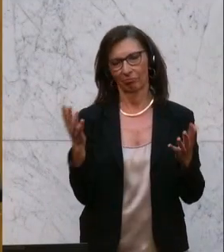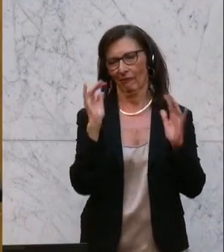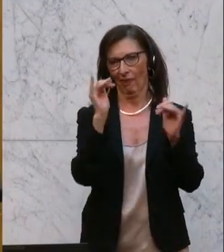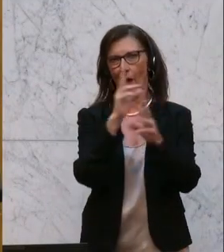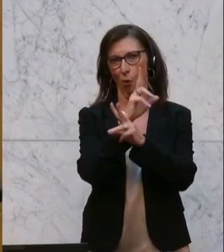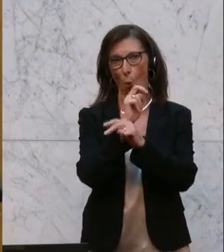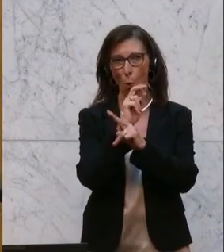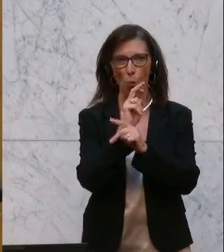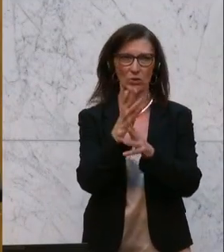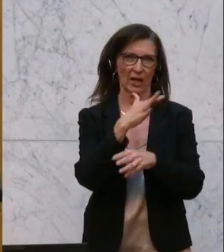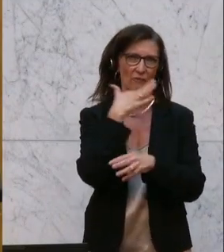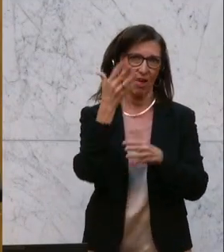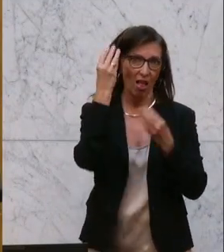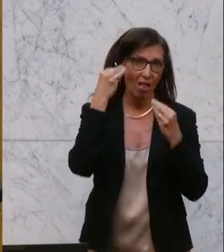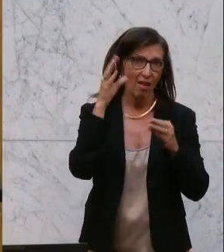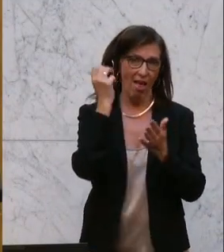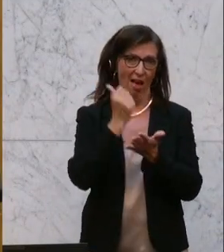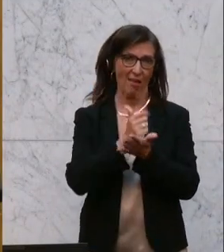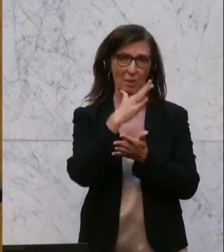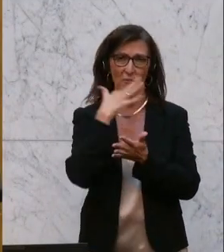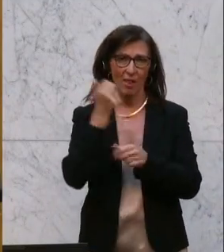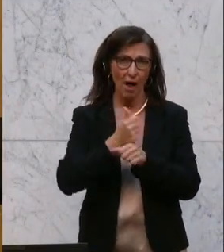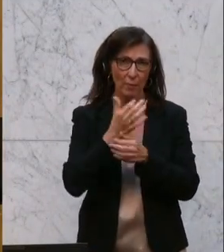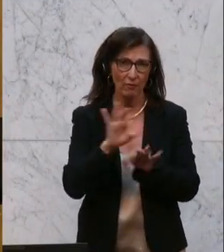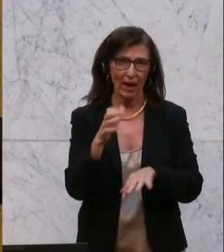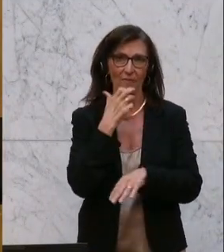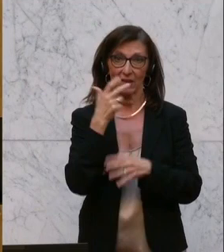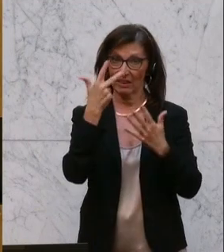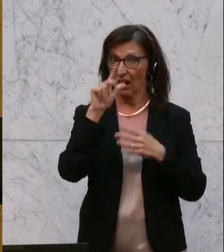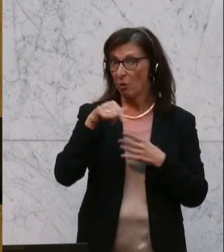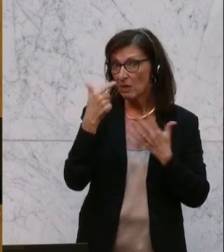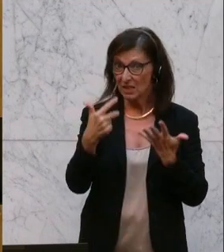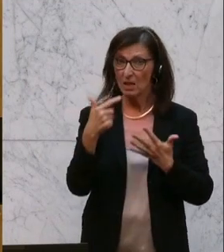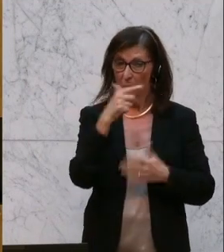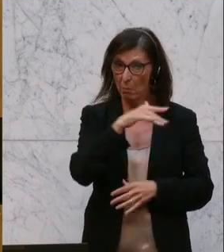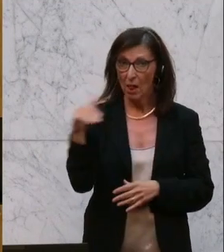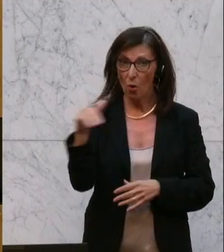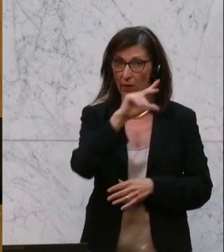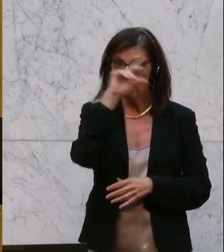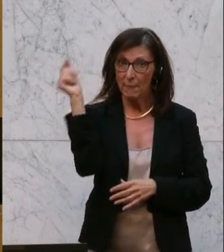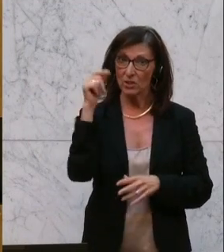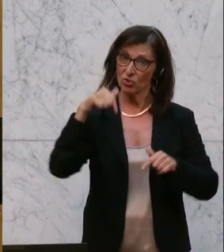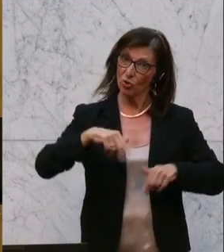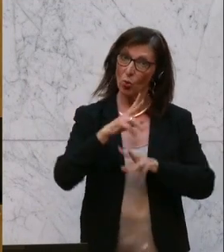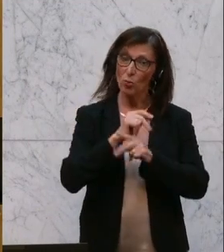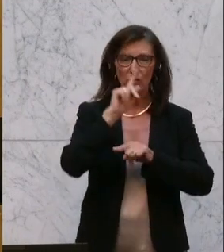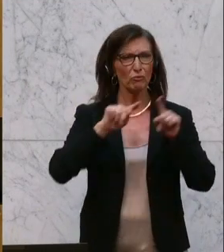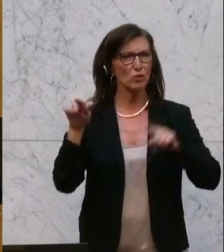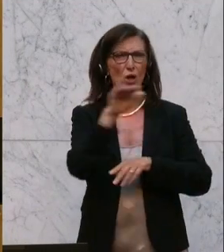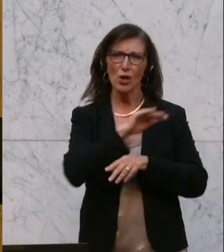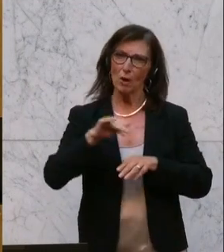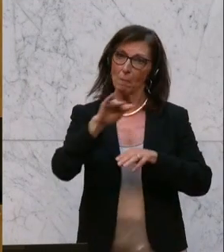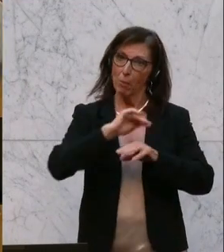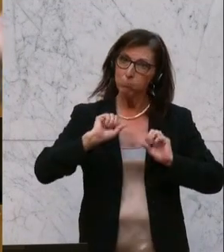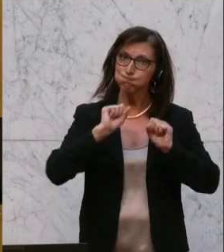Land des Ehrenamtes. Es wurde ja schon gesagt, 3,7 Millionen Österreicherinnen und Österreicher engagieren sich in den verschiedenen Bereichen.